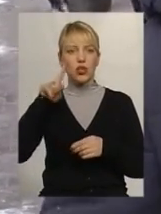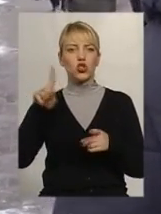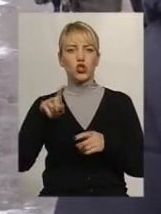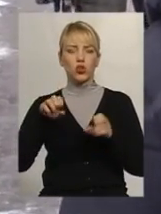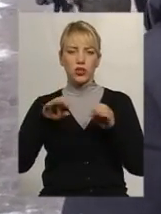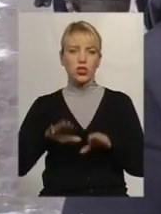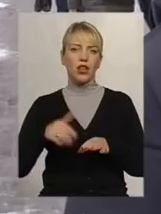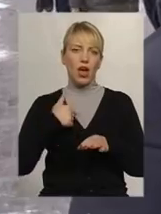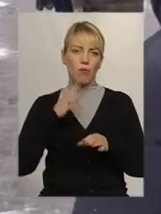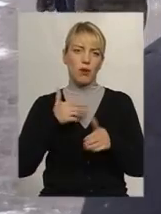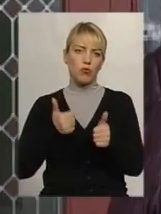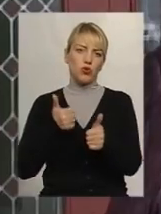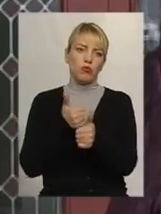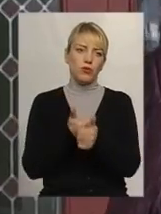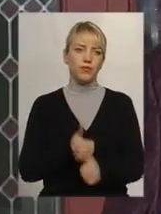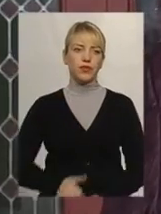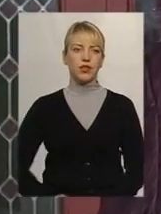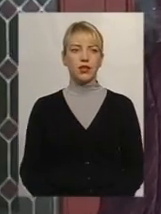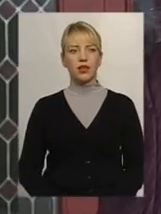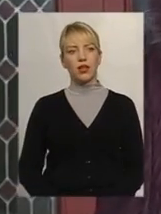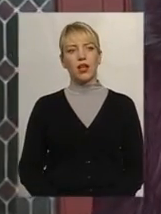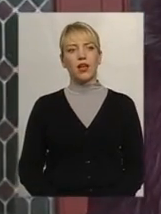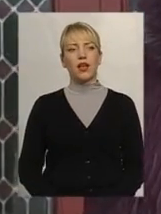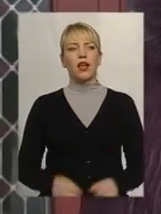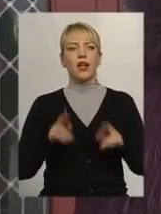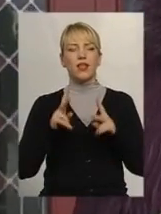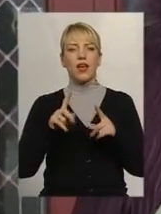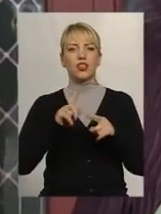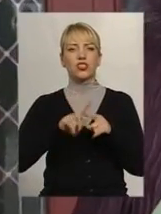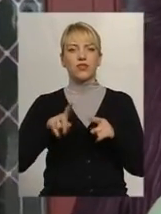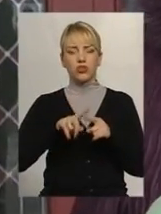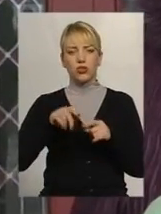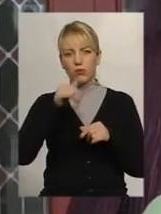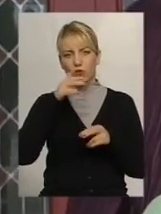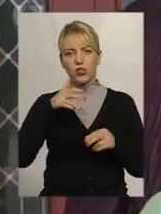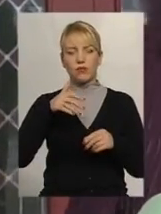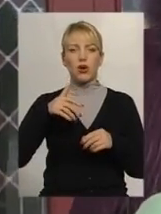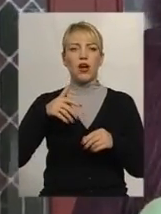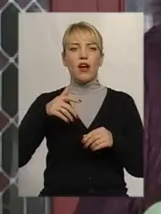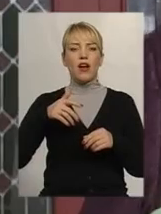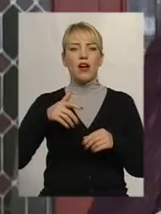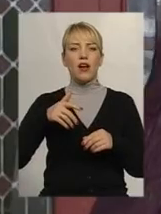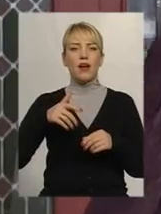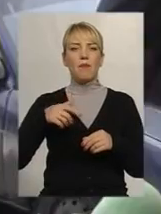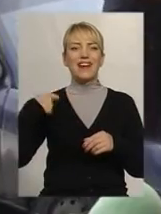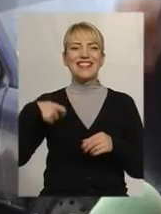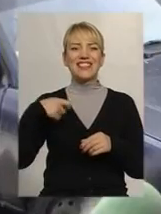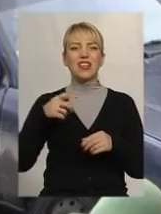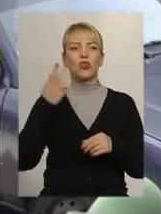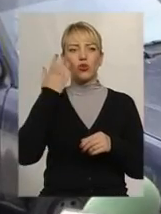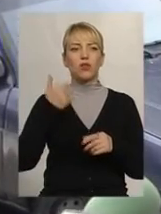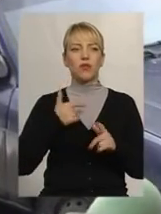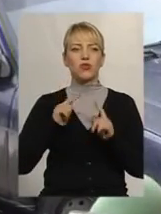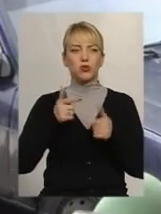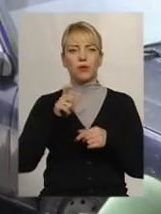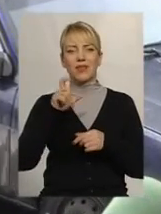будемо за ними вступеннями йти. Ну, як швидко, то президент не може приділитися, якою ми в ЄС вступимо, а я можу щось сказати. На все Божья